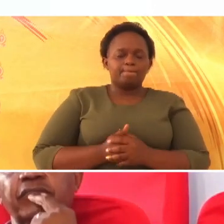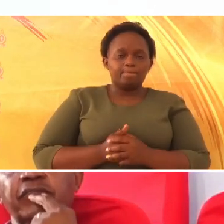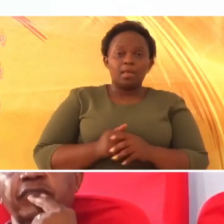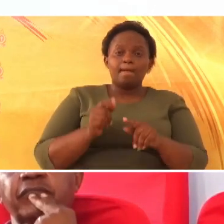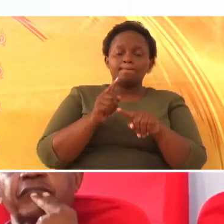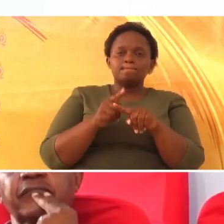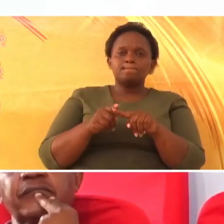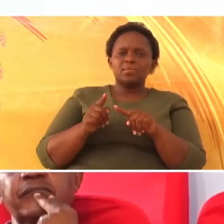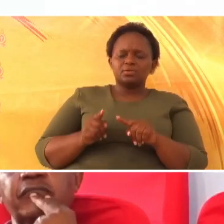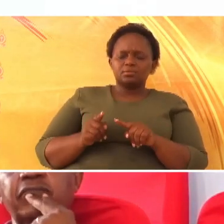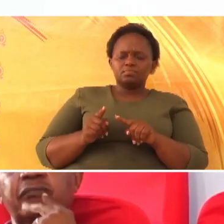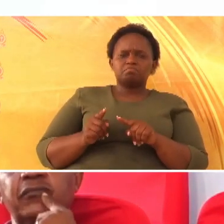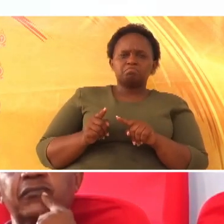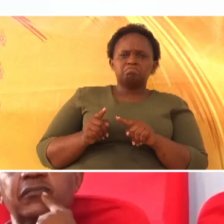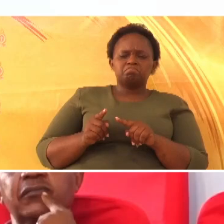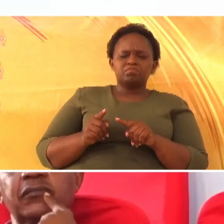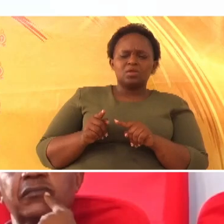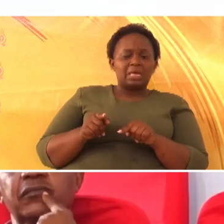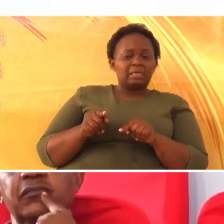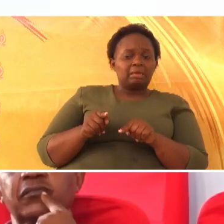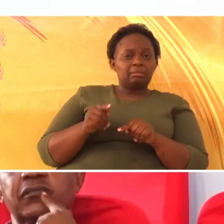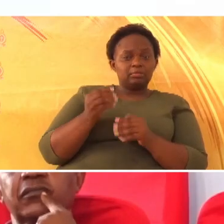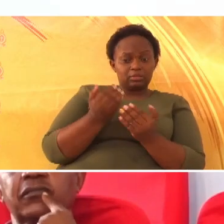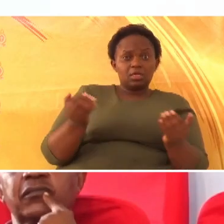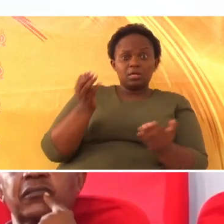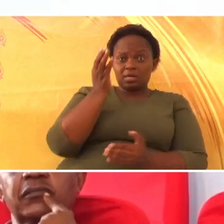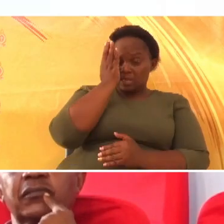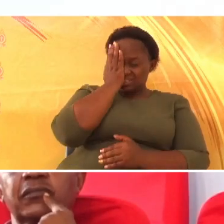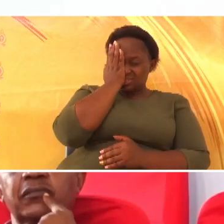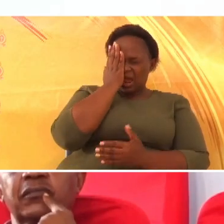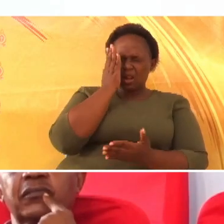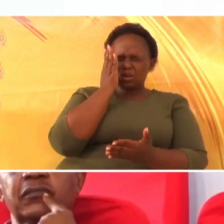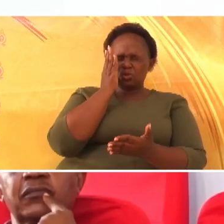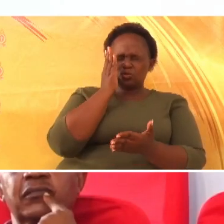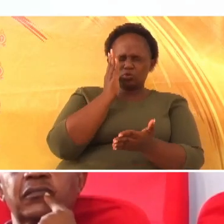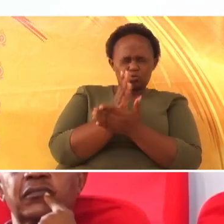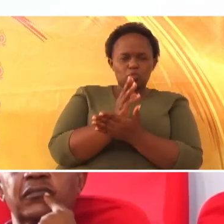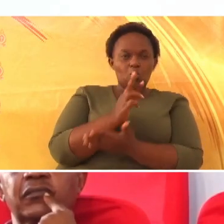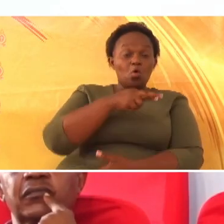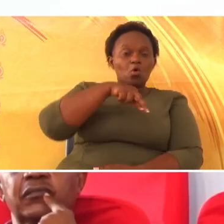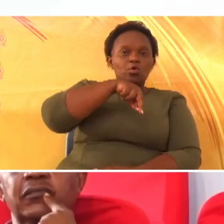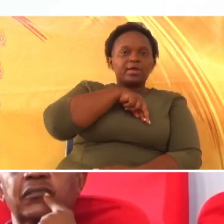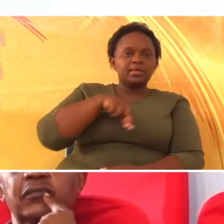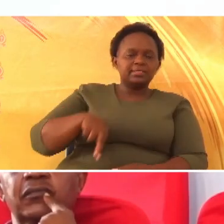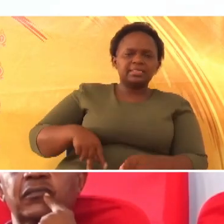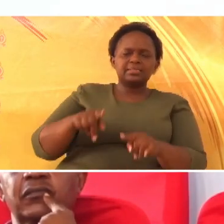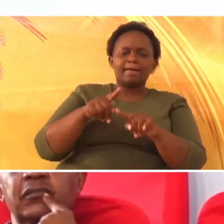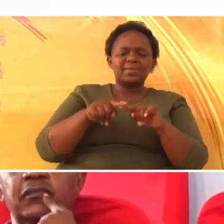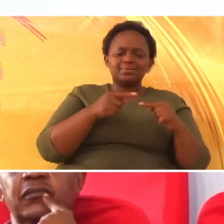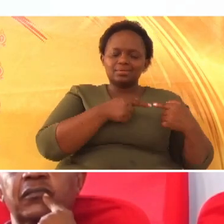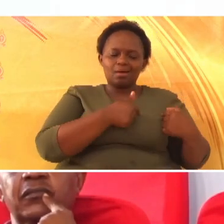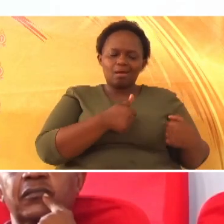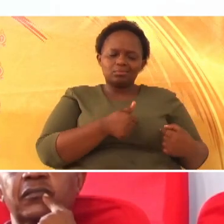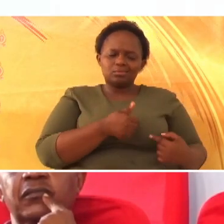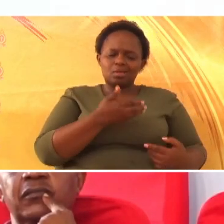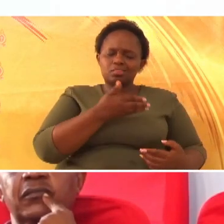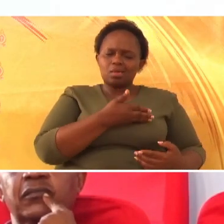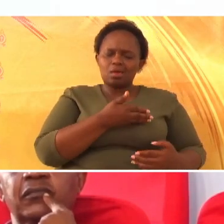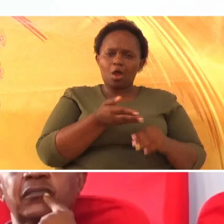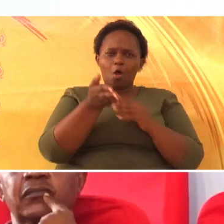Lakini ijapokuwa walikuwa very religious. Roho zao hazikuwa na mungu.